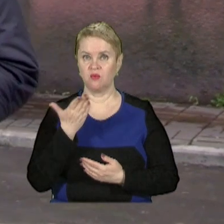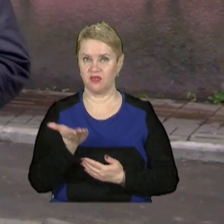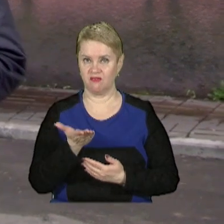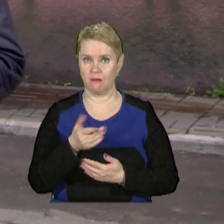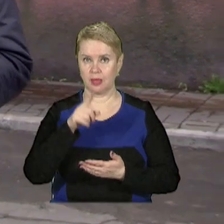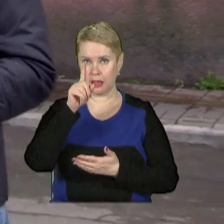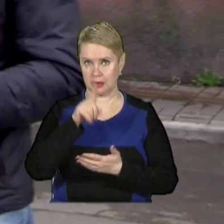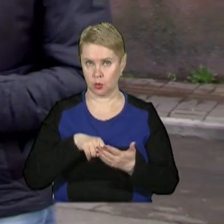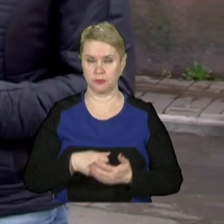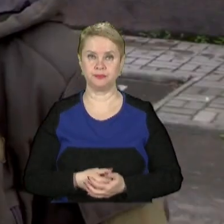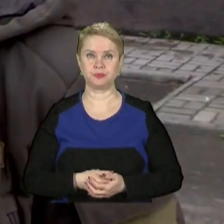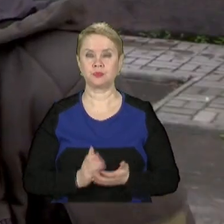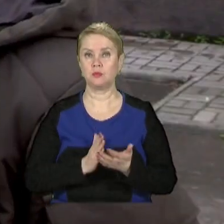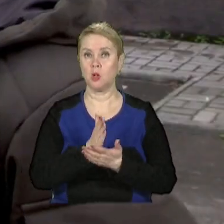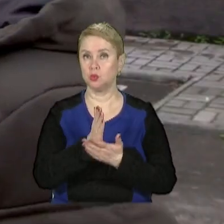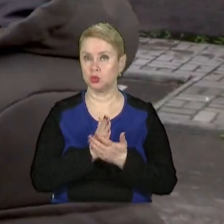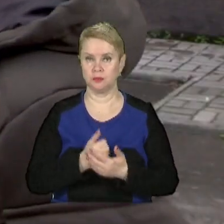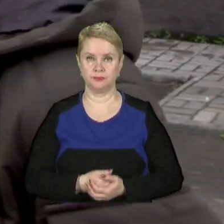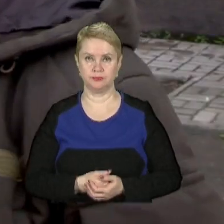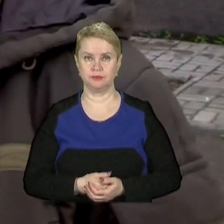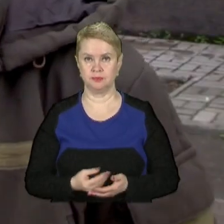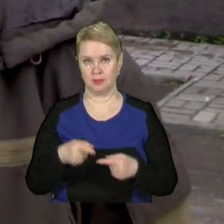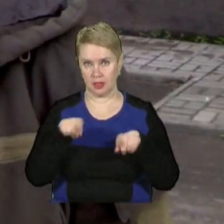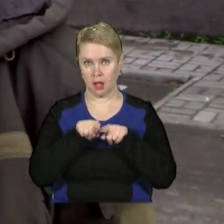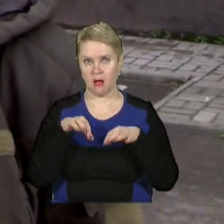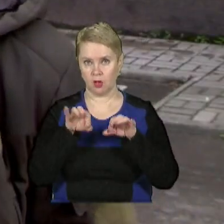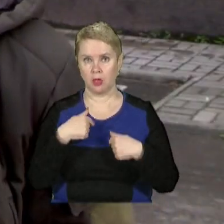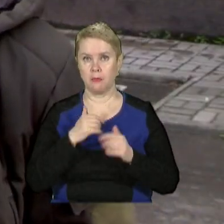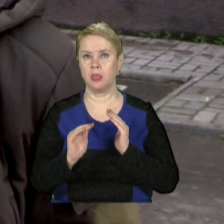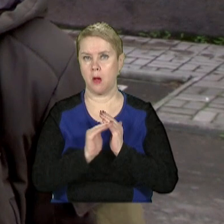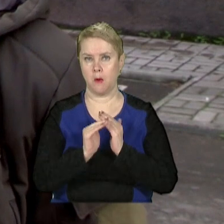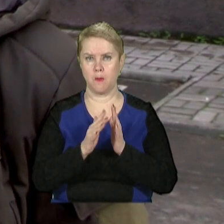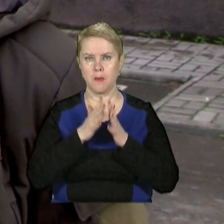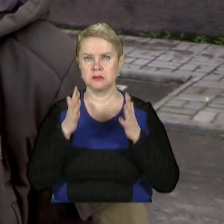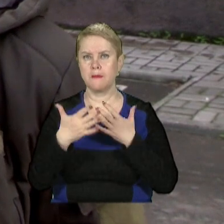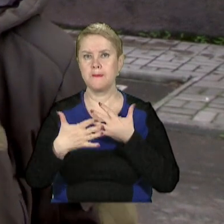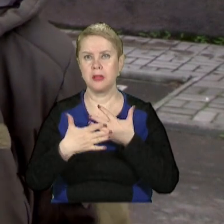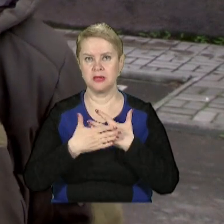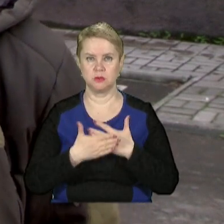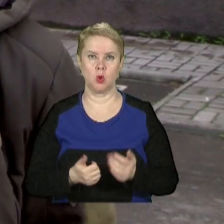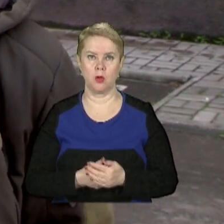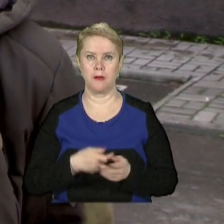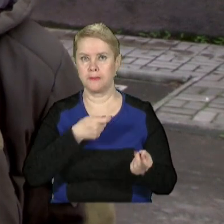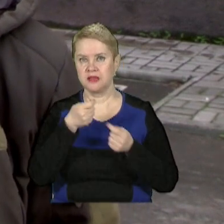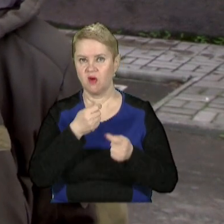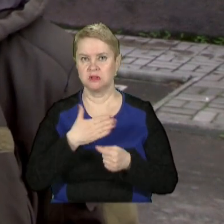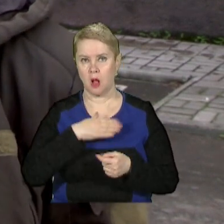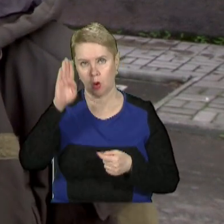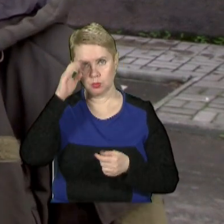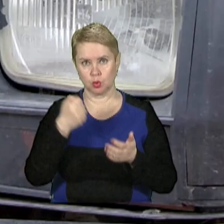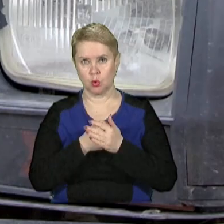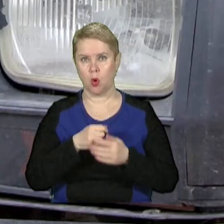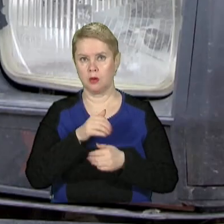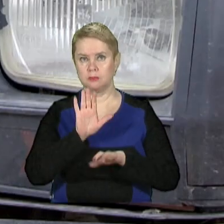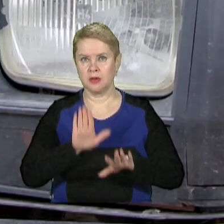надійно служив. Дані автомобілі нам допомагають максимально близько підвозити наших хлопців до